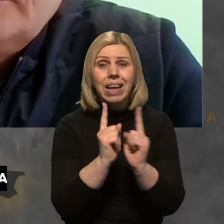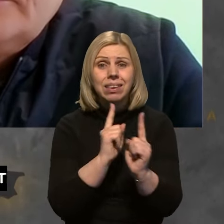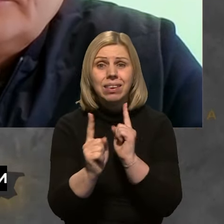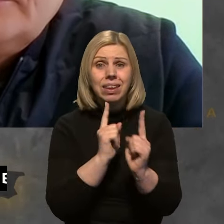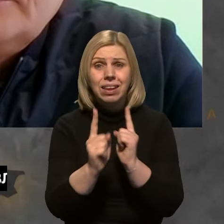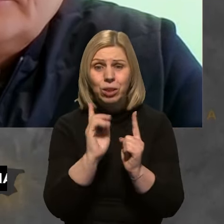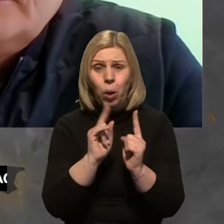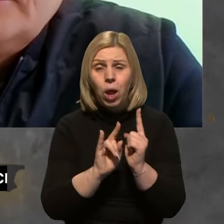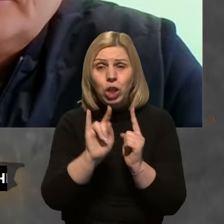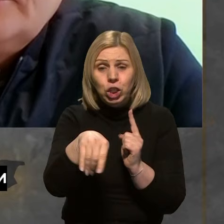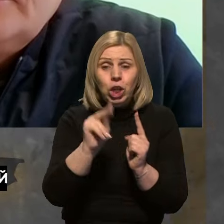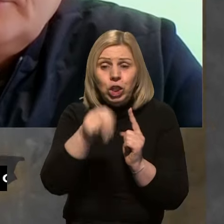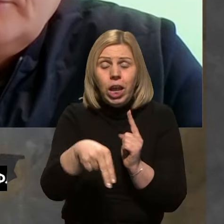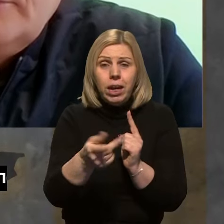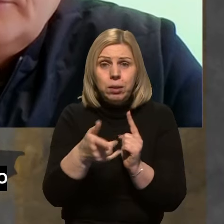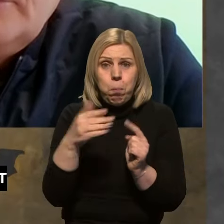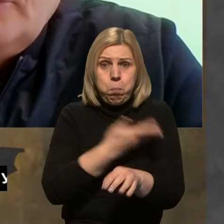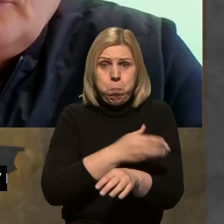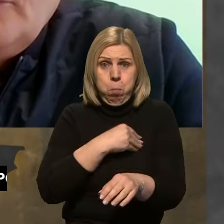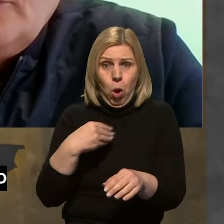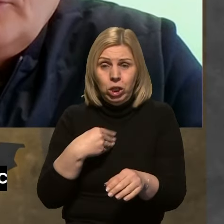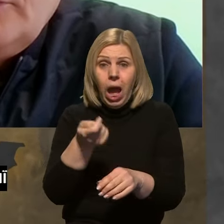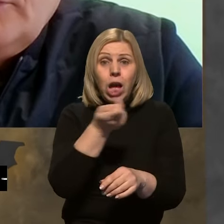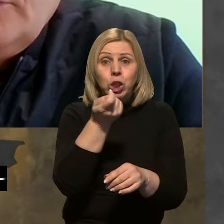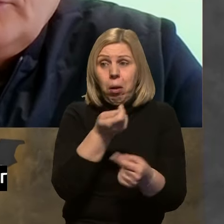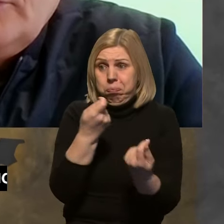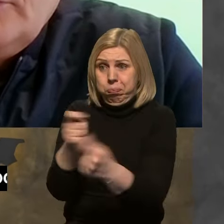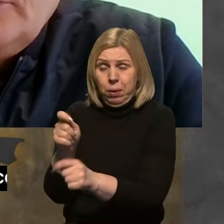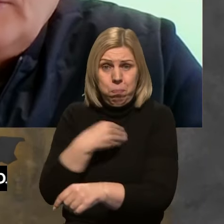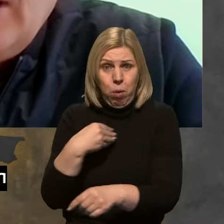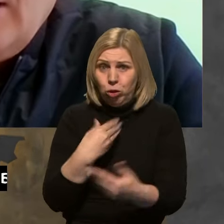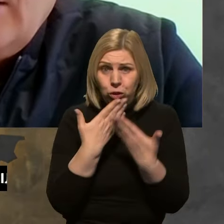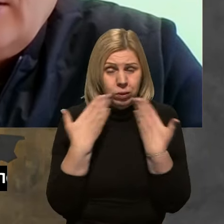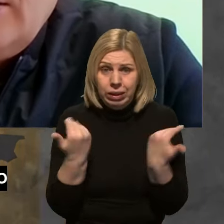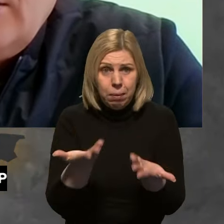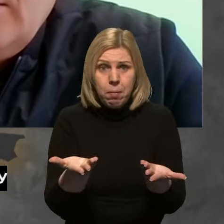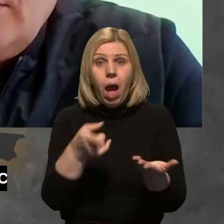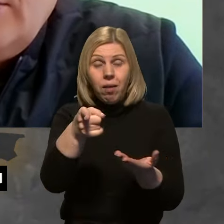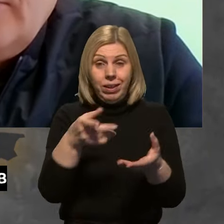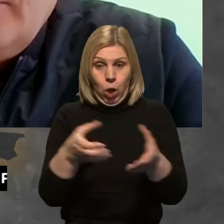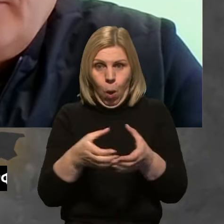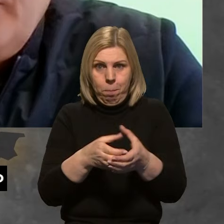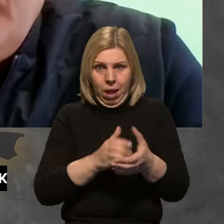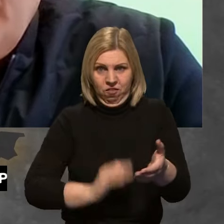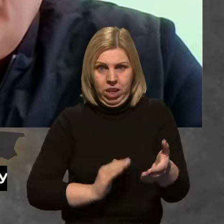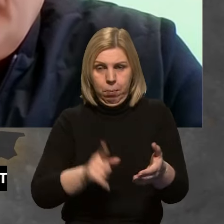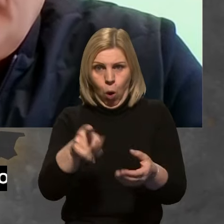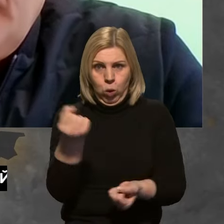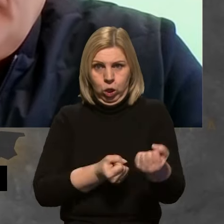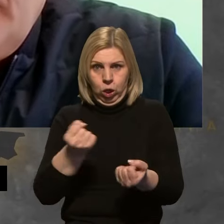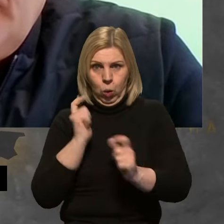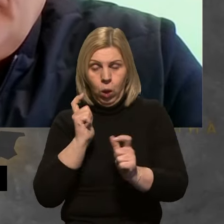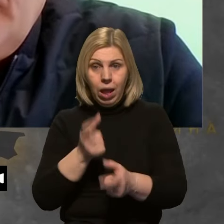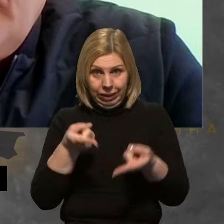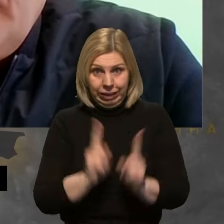наскільки я розумію, через Польщу. І в Польщі це зерно не продається. От ви, як представник компанії перевізників, скажі, будь ласка, чи справді це